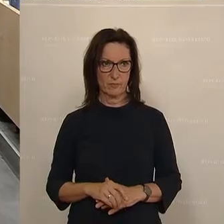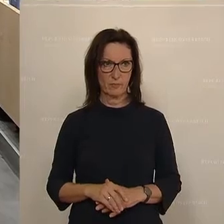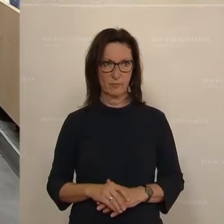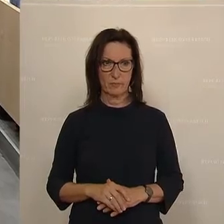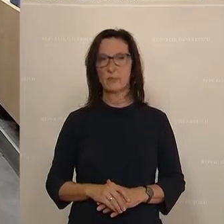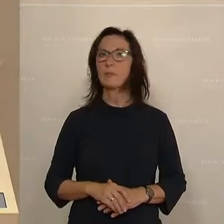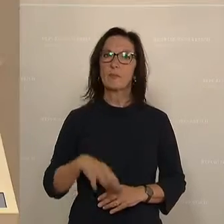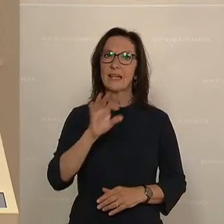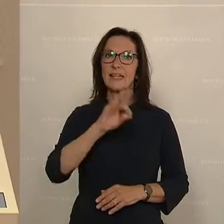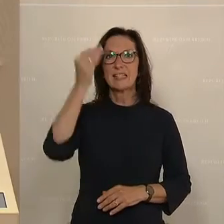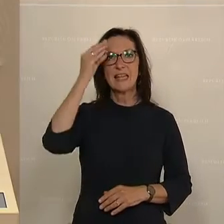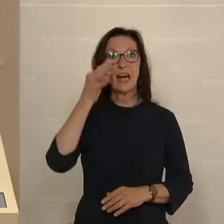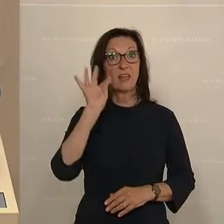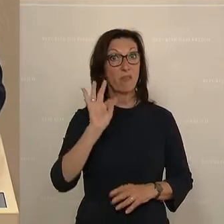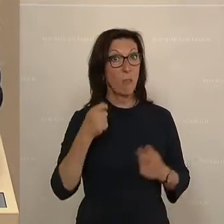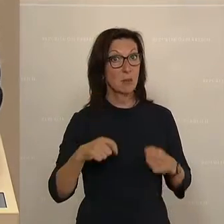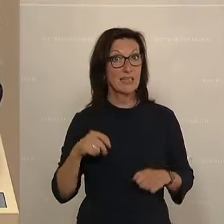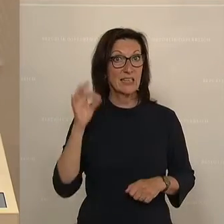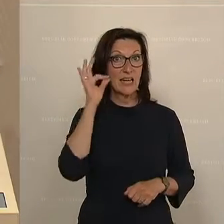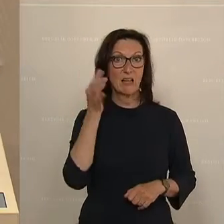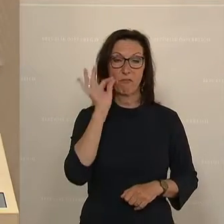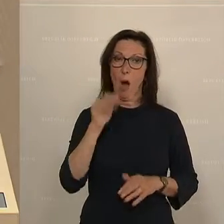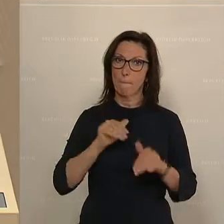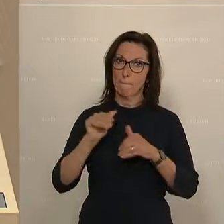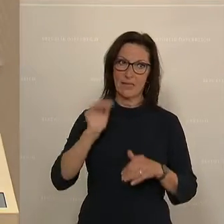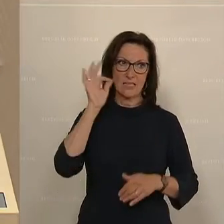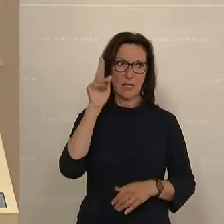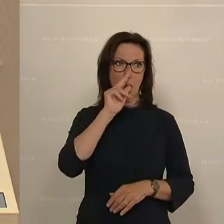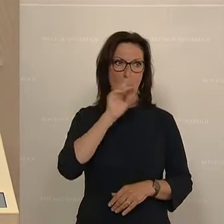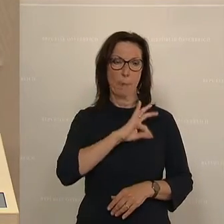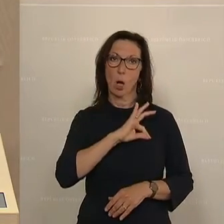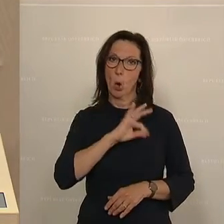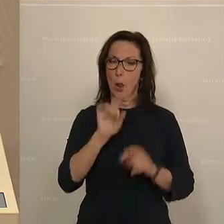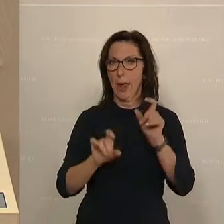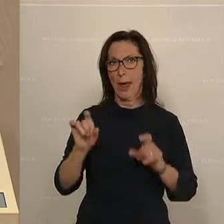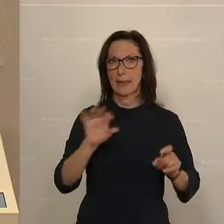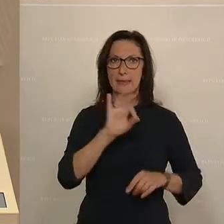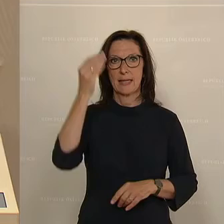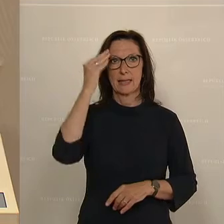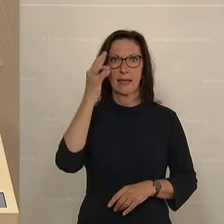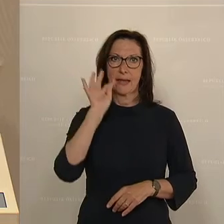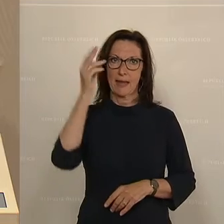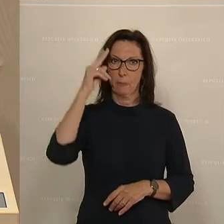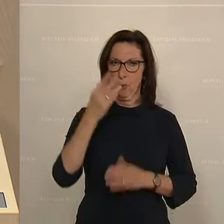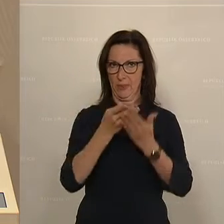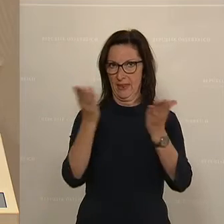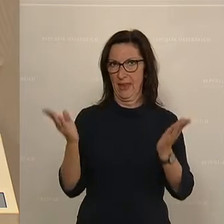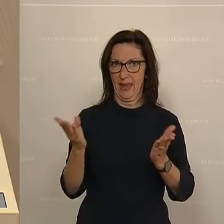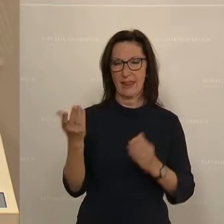Werner Sachsinger ist am Wort, ist von der ÖVP. Liebe Kolleginnen und Kollegen, geschätzte Damen und Herren, im letzten